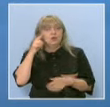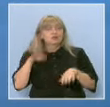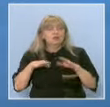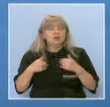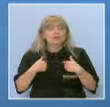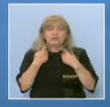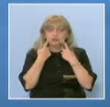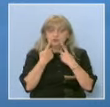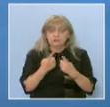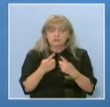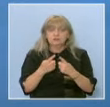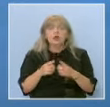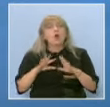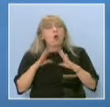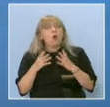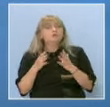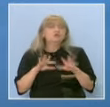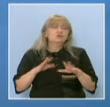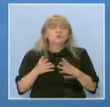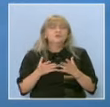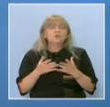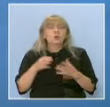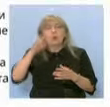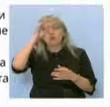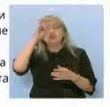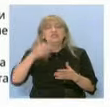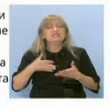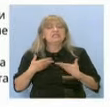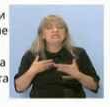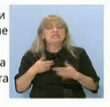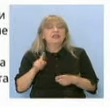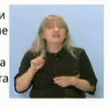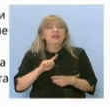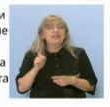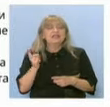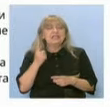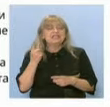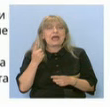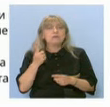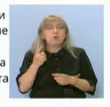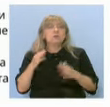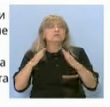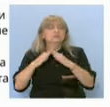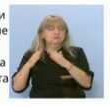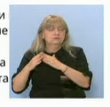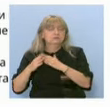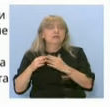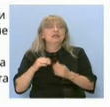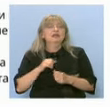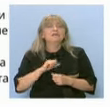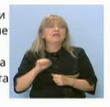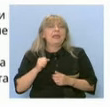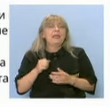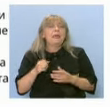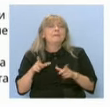нашите наблюдения, общо взето, учениците не искат не само материално подобрение, но и нематериално, даже